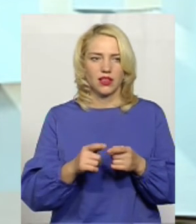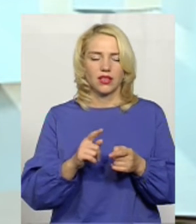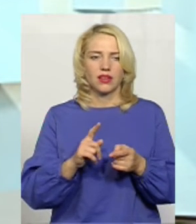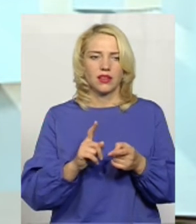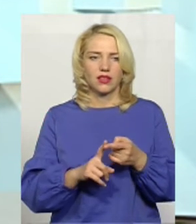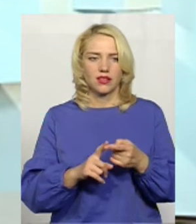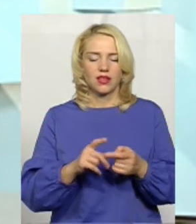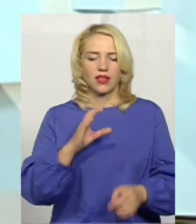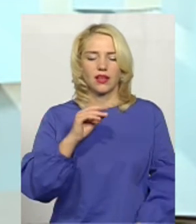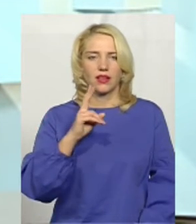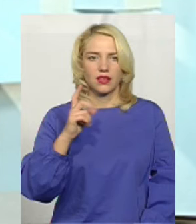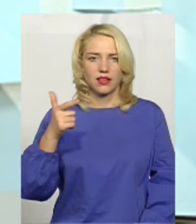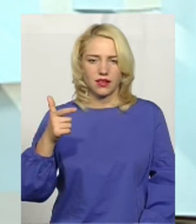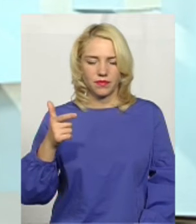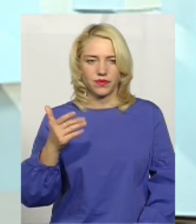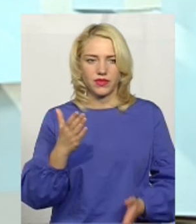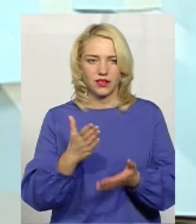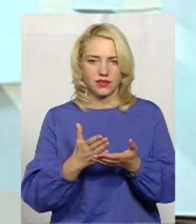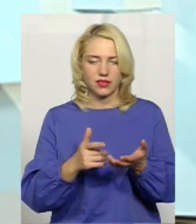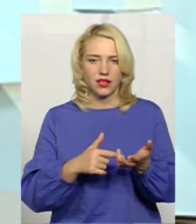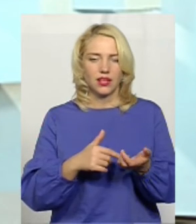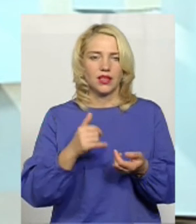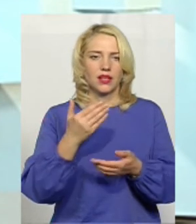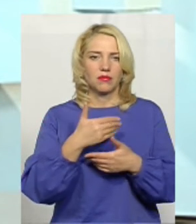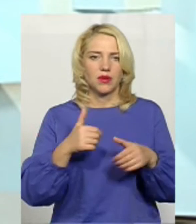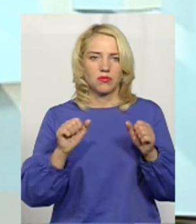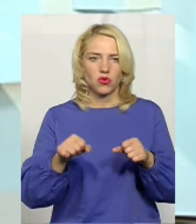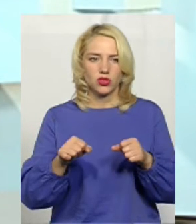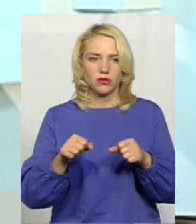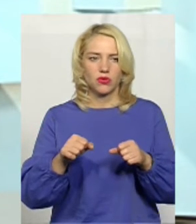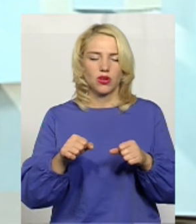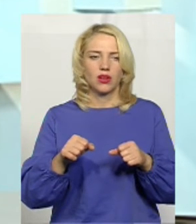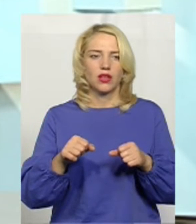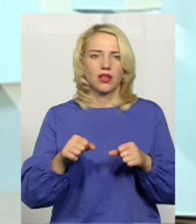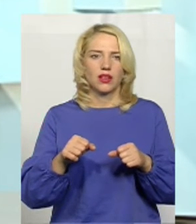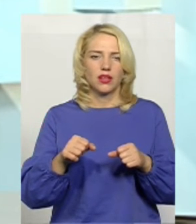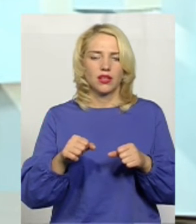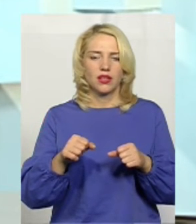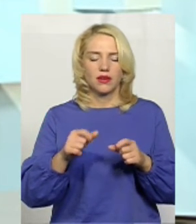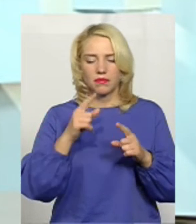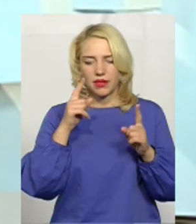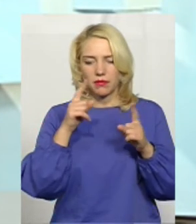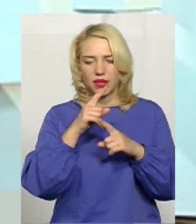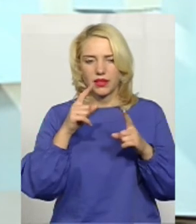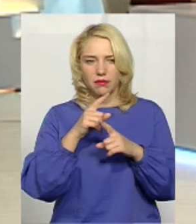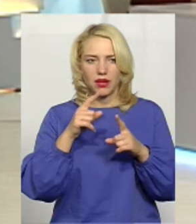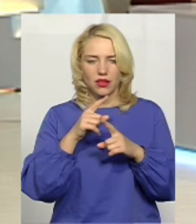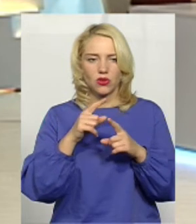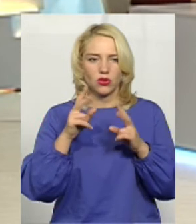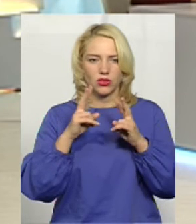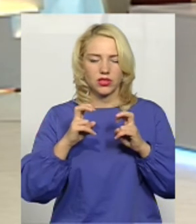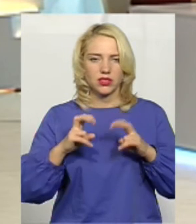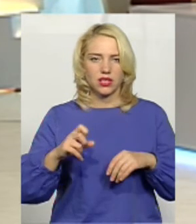апарат ЕКГ. Ми можемо, в нас є апарати, для мінімального діагностування патології